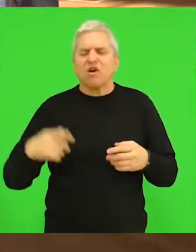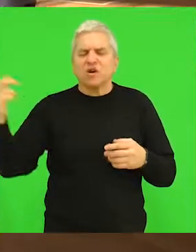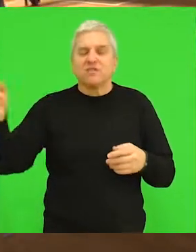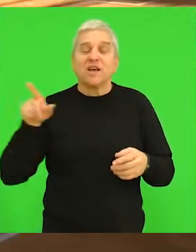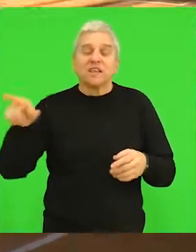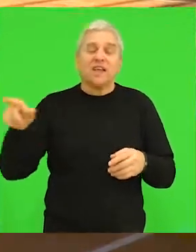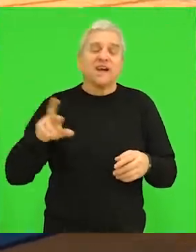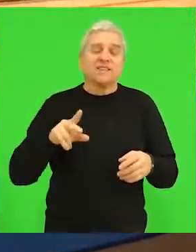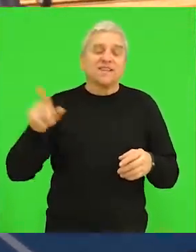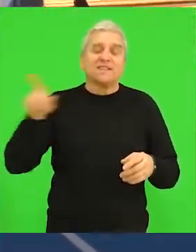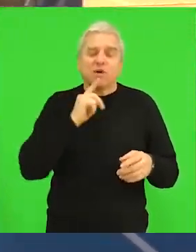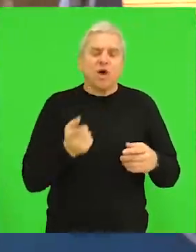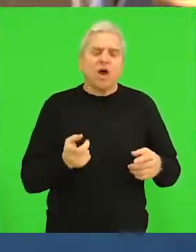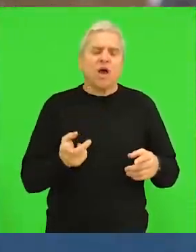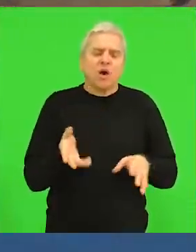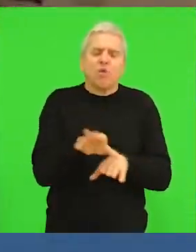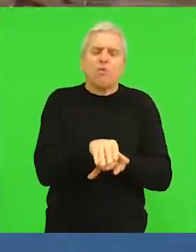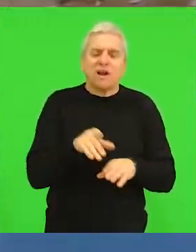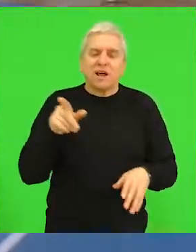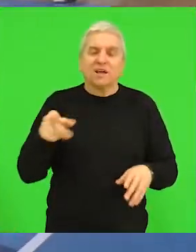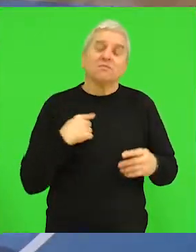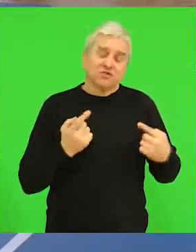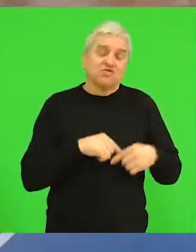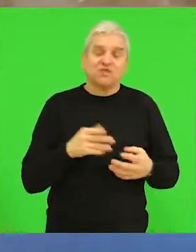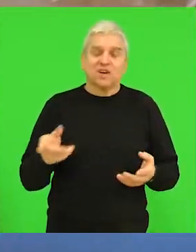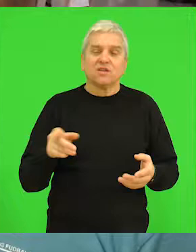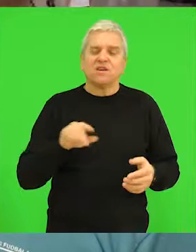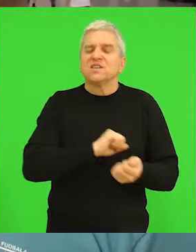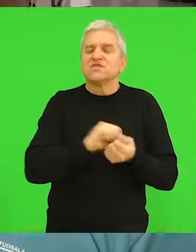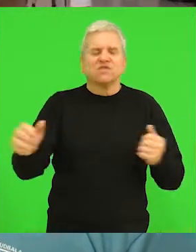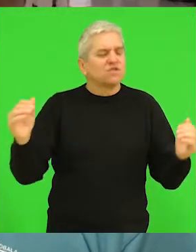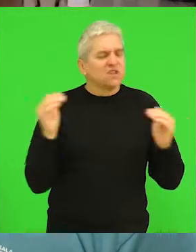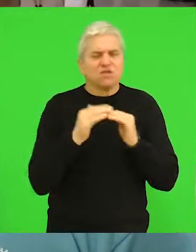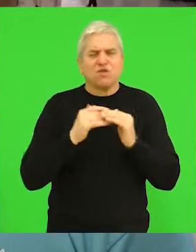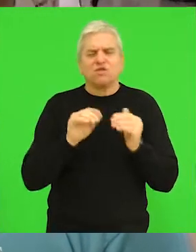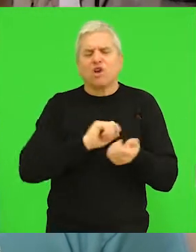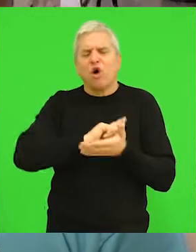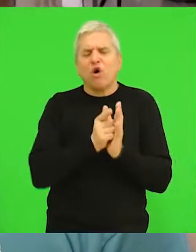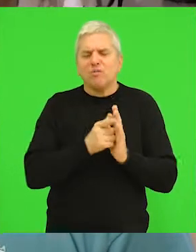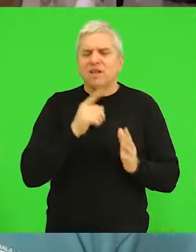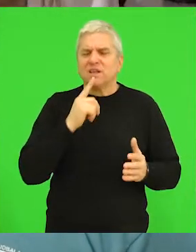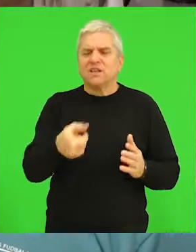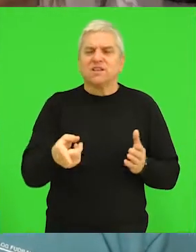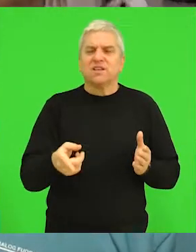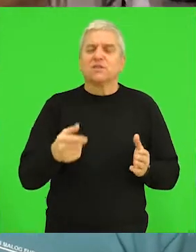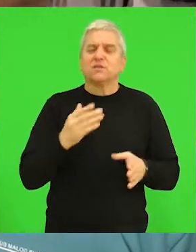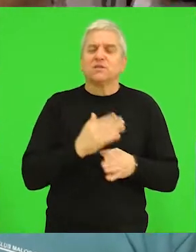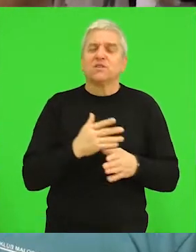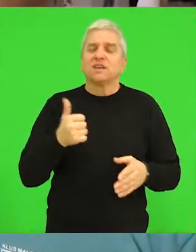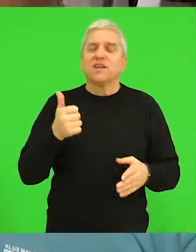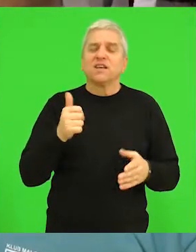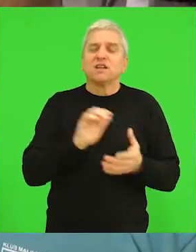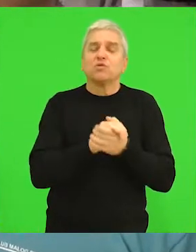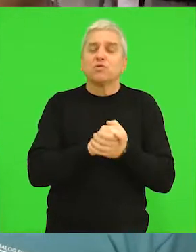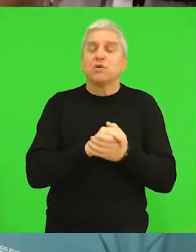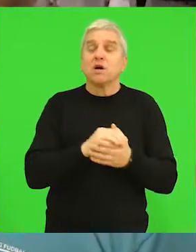njena sastrata koja je nažalost preminula i oni su se naravno svi složili da pomognemo međutim jedan